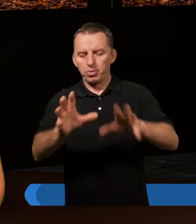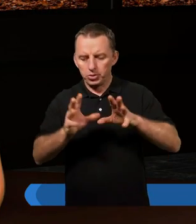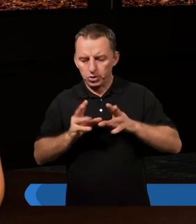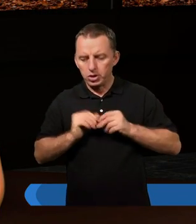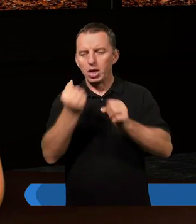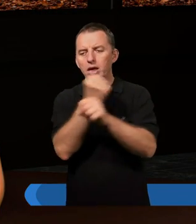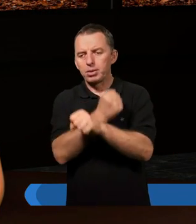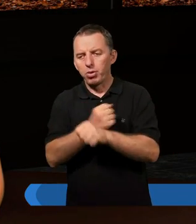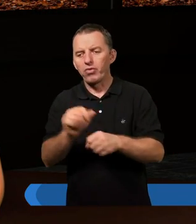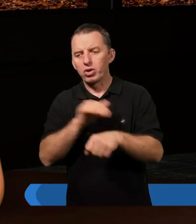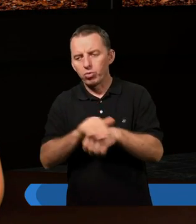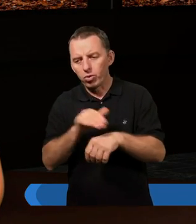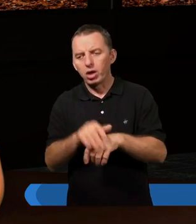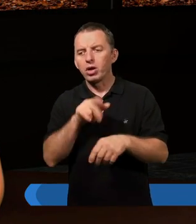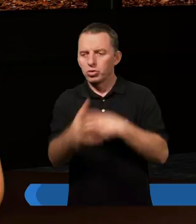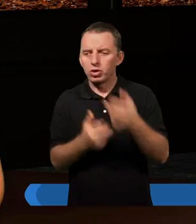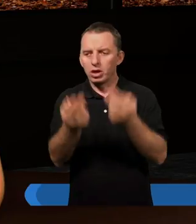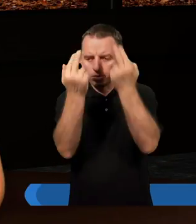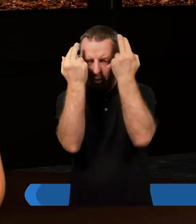zbawienie z łaski, trzeba mieć pokorę.